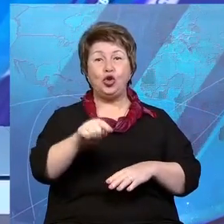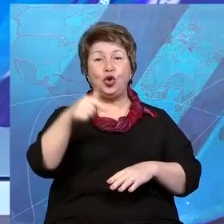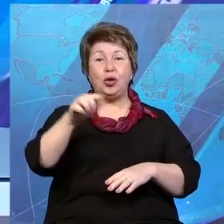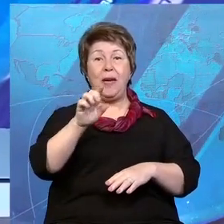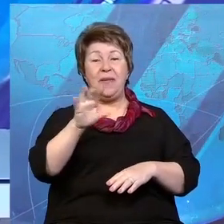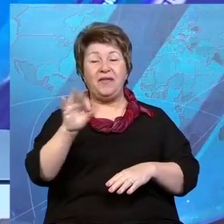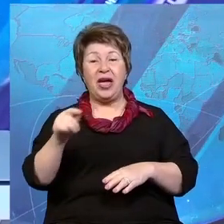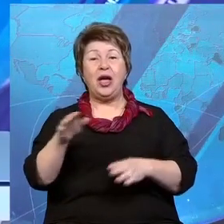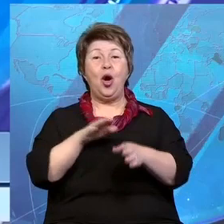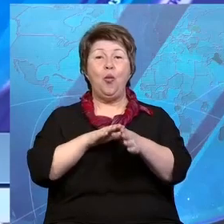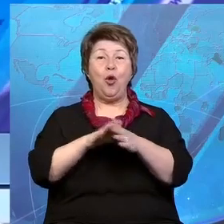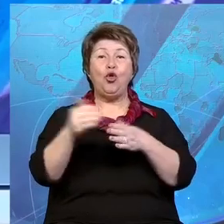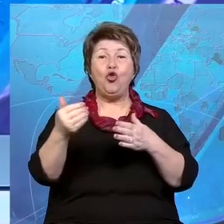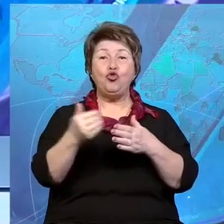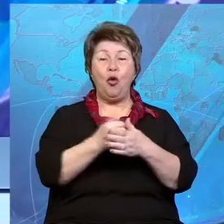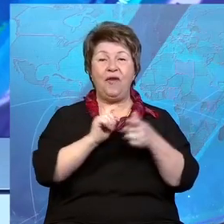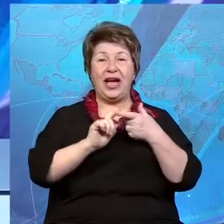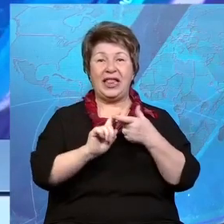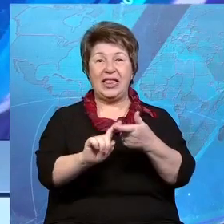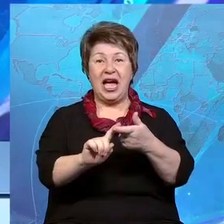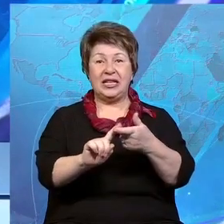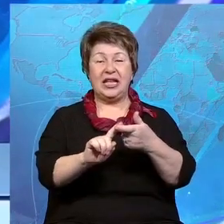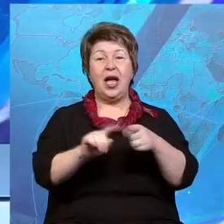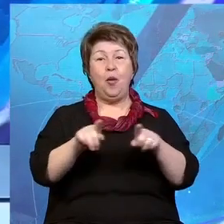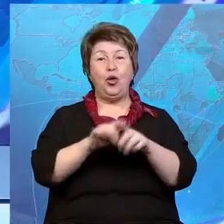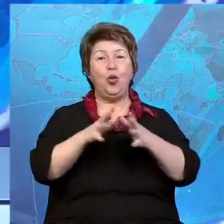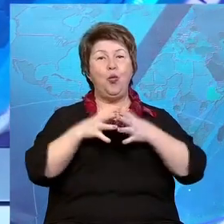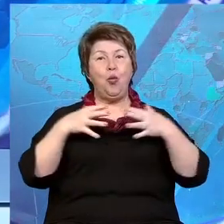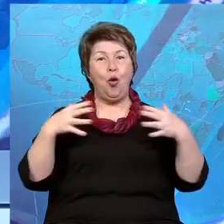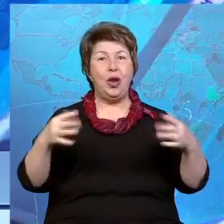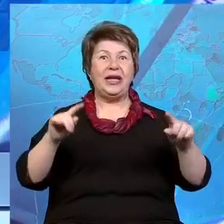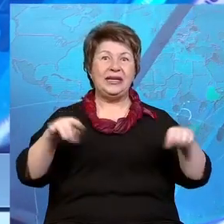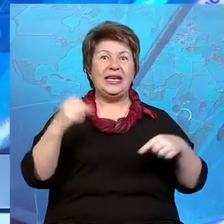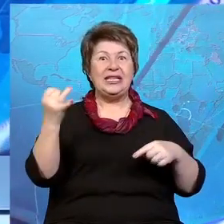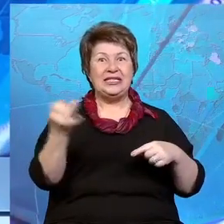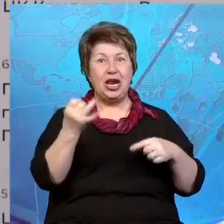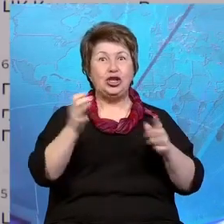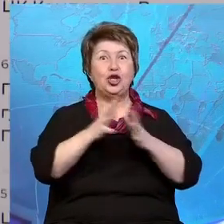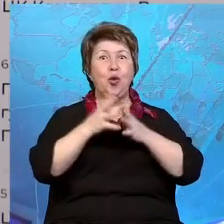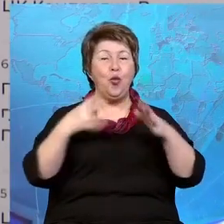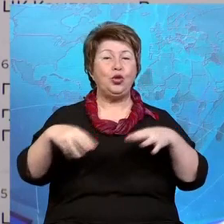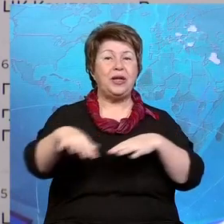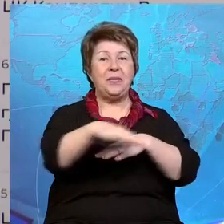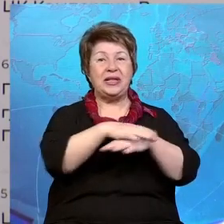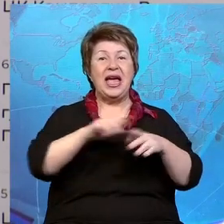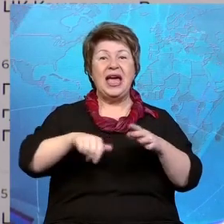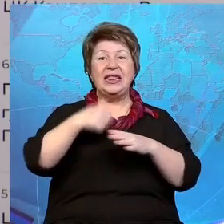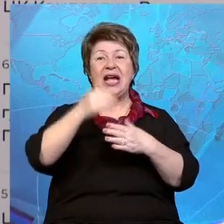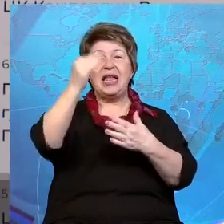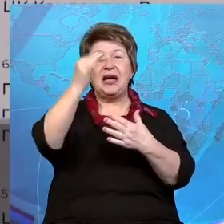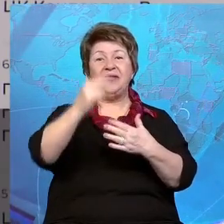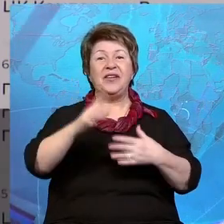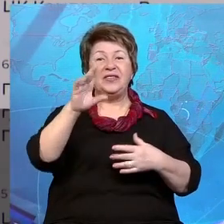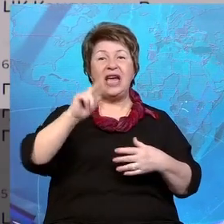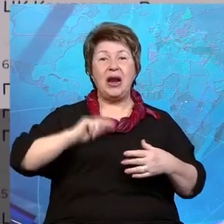.by абсолютно новый контент. Ресурс стал еще более живым и мультимедийным. На главной странице собрана вся